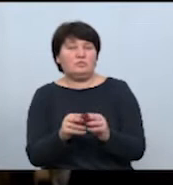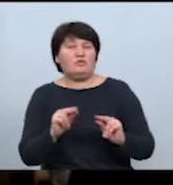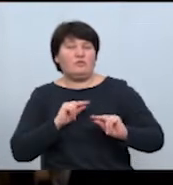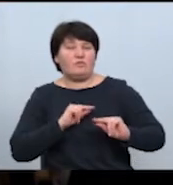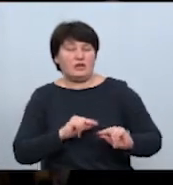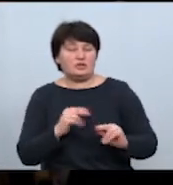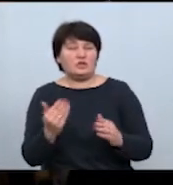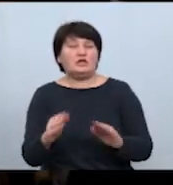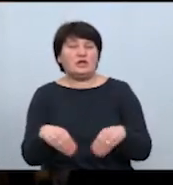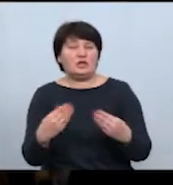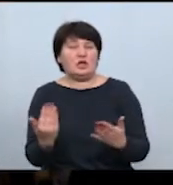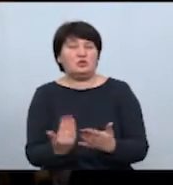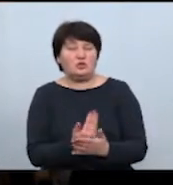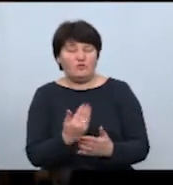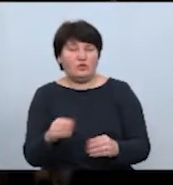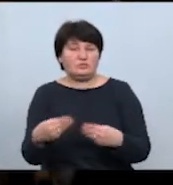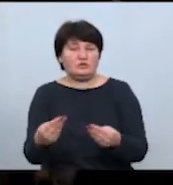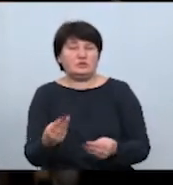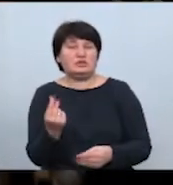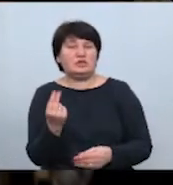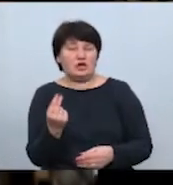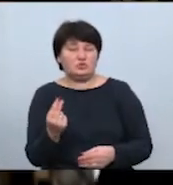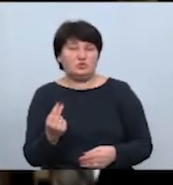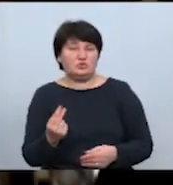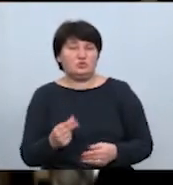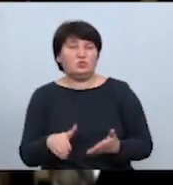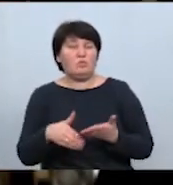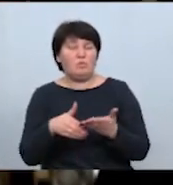траншу допомоги. Влада Прізова, новини на Суспільному.